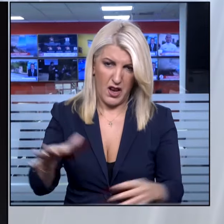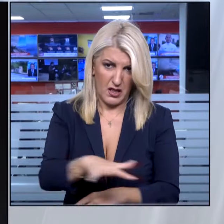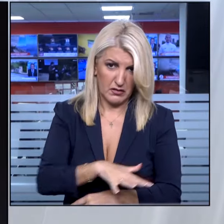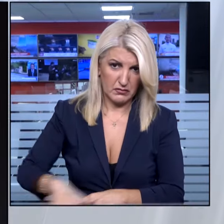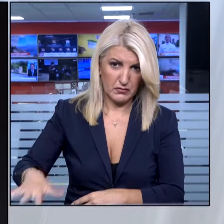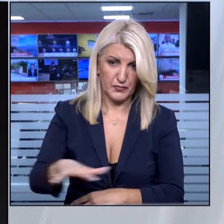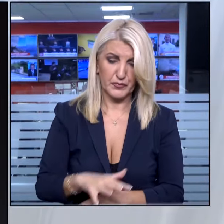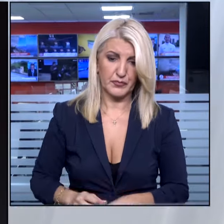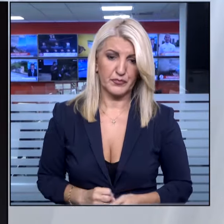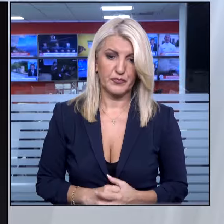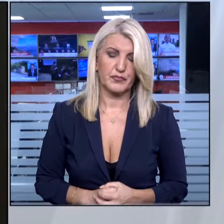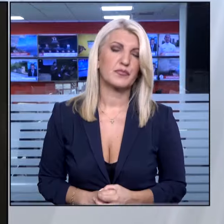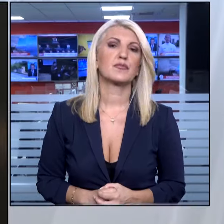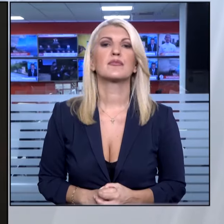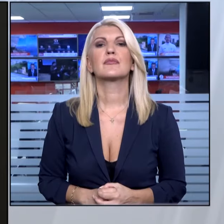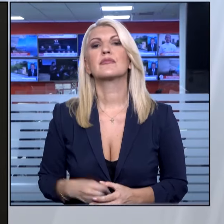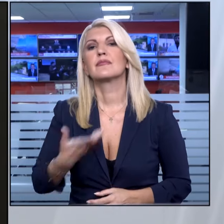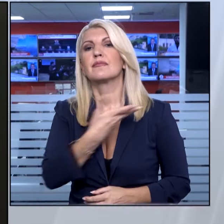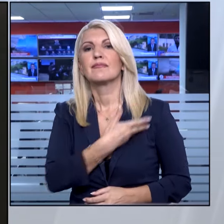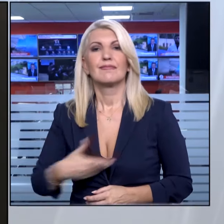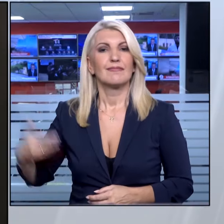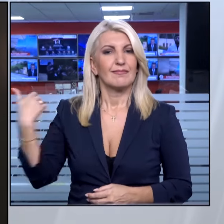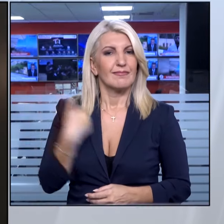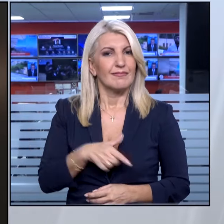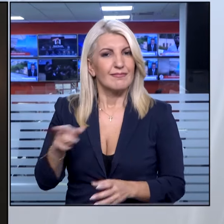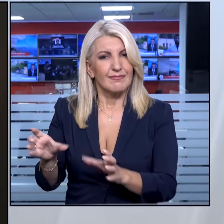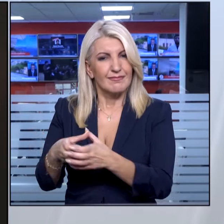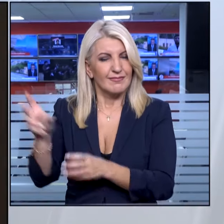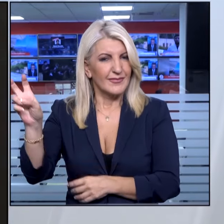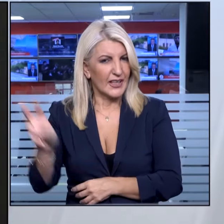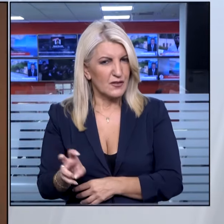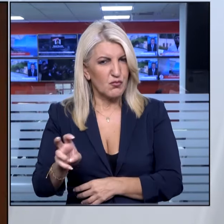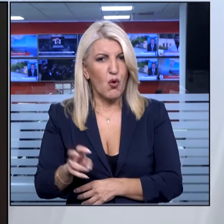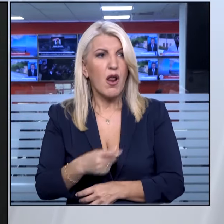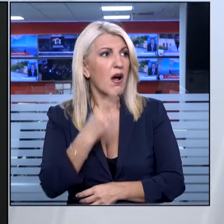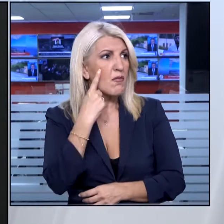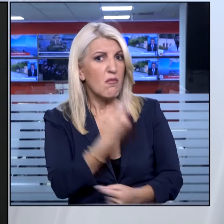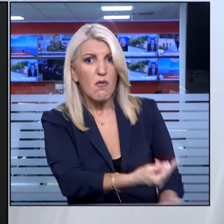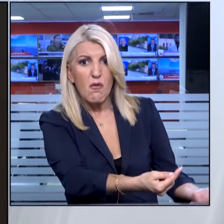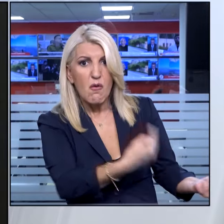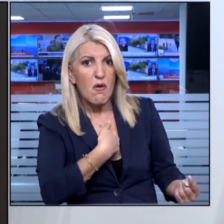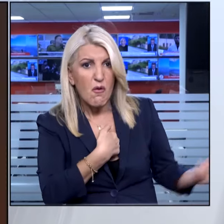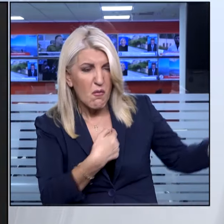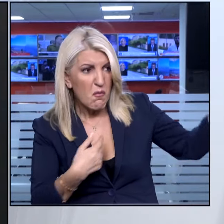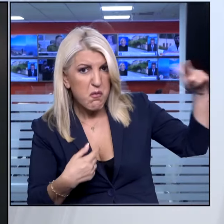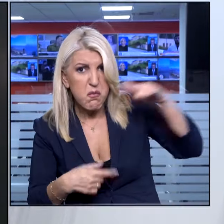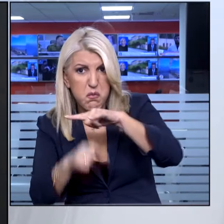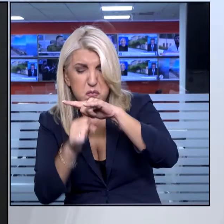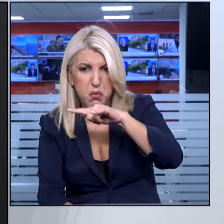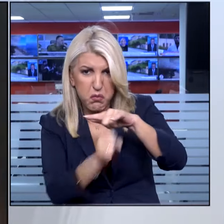Η φιλοϊρανική οργάνωση απάντησε στο Ισραήλ με περισσότερες από 60 ρουκέτες.